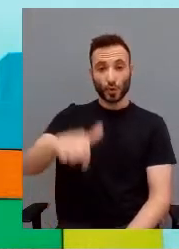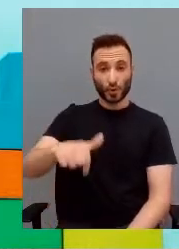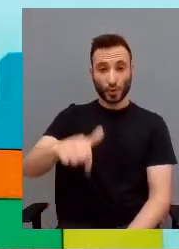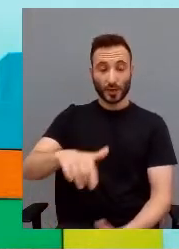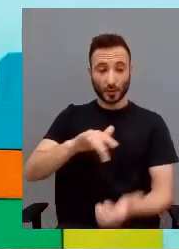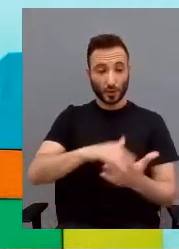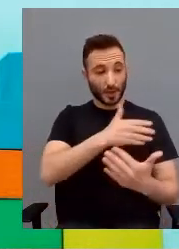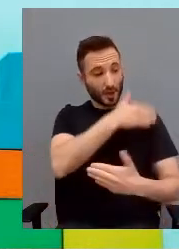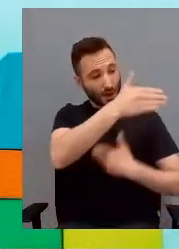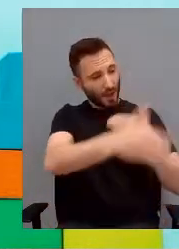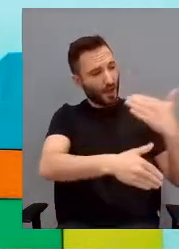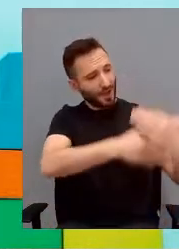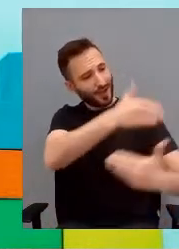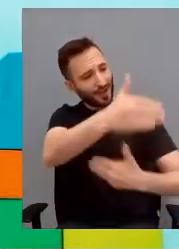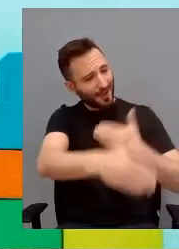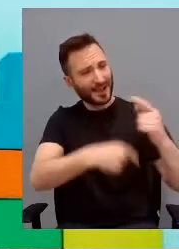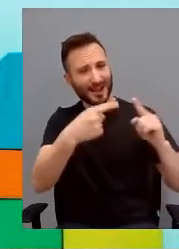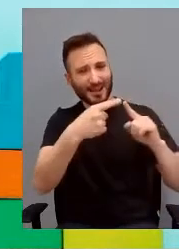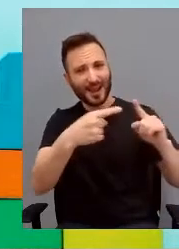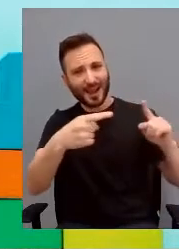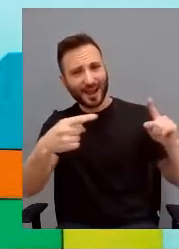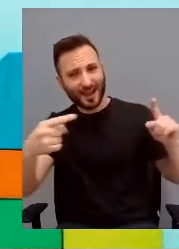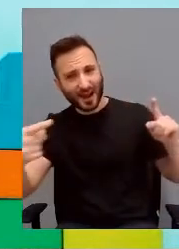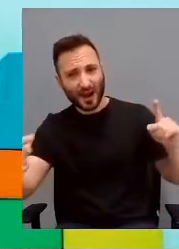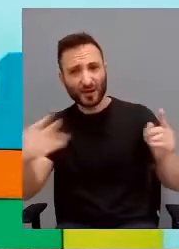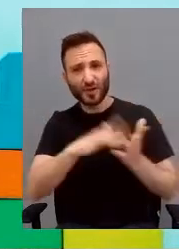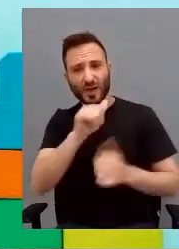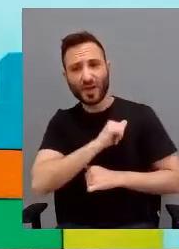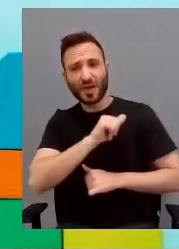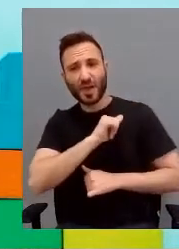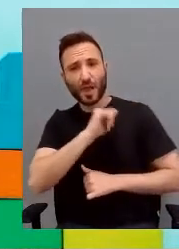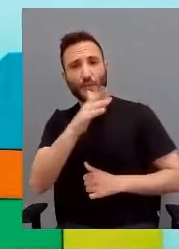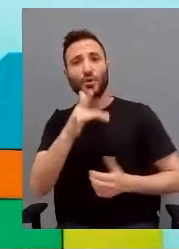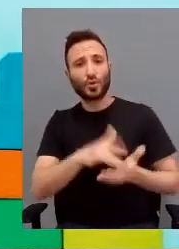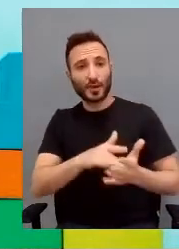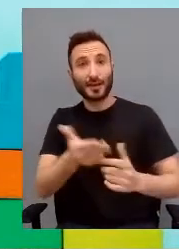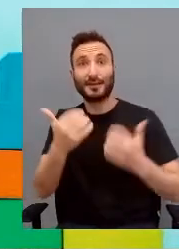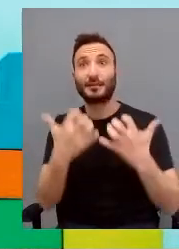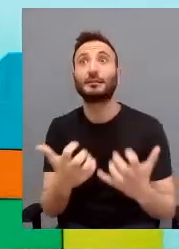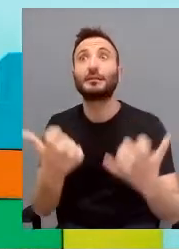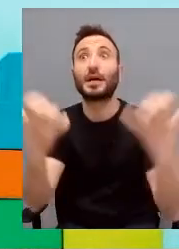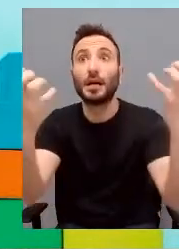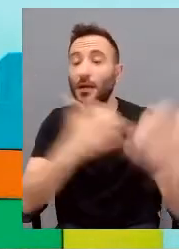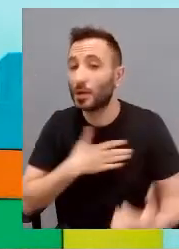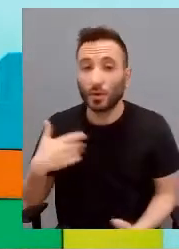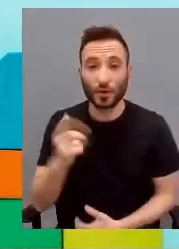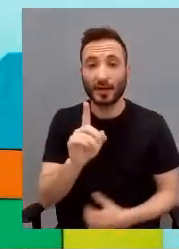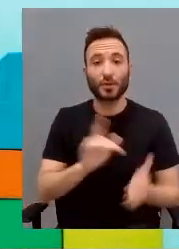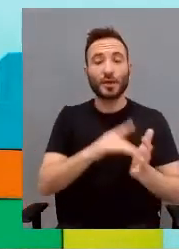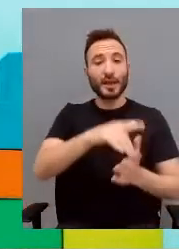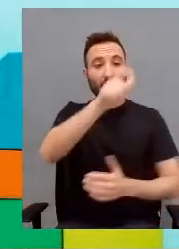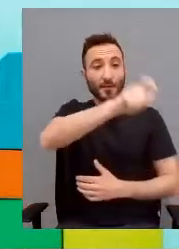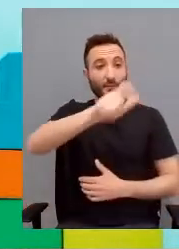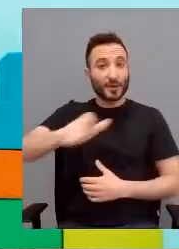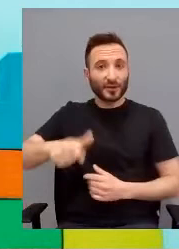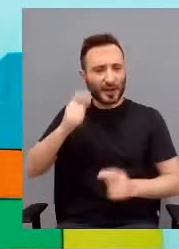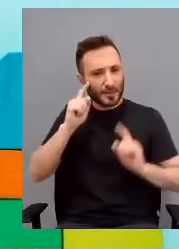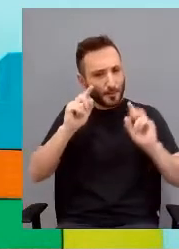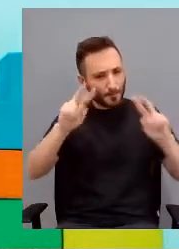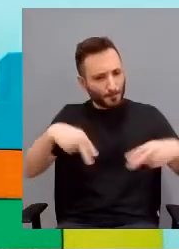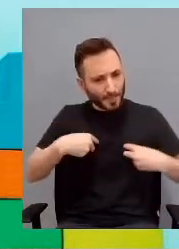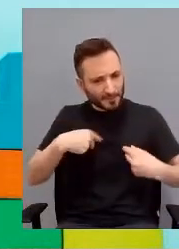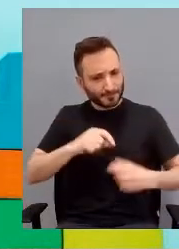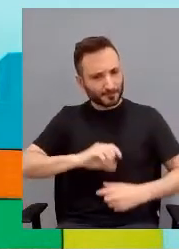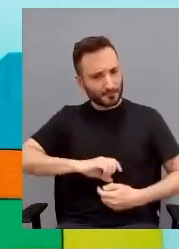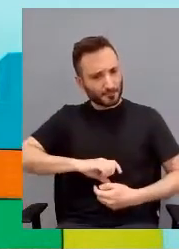largo in cui inizialmente rispettava questa difficoltà di esibirsi i ragazzi si hanno visto sempre ma scapacitati si hanno sentito